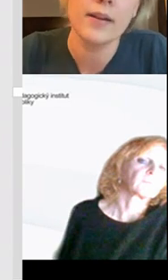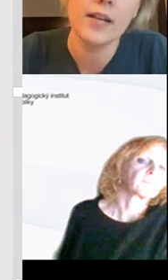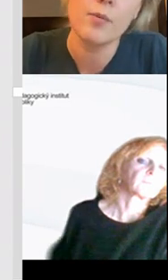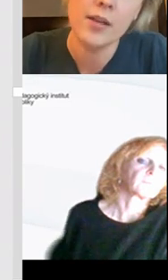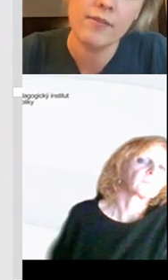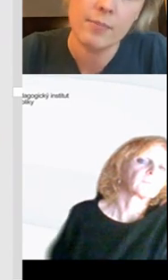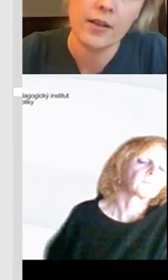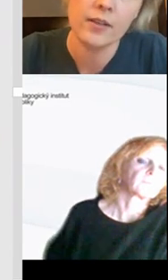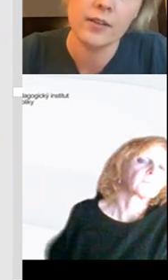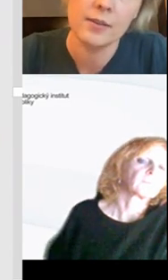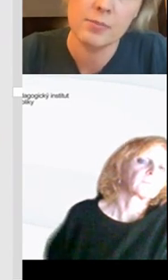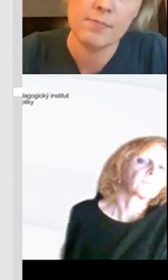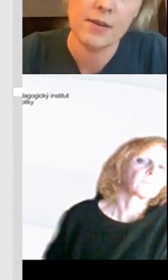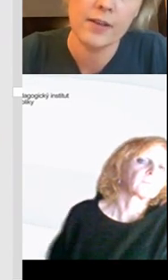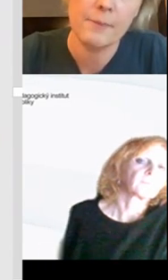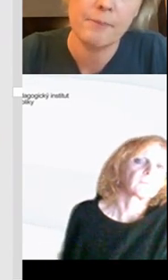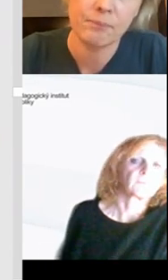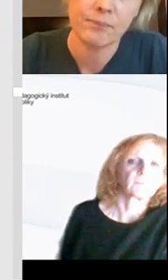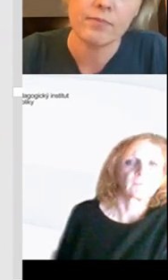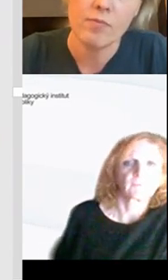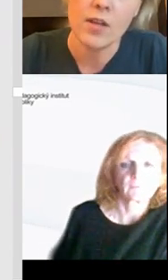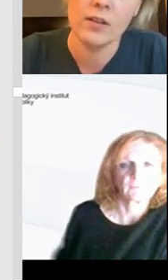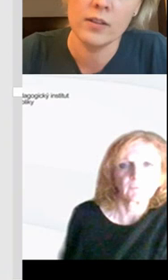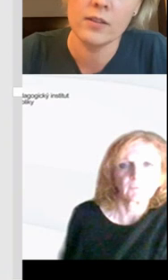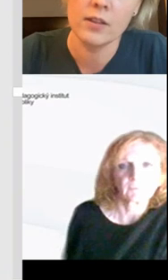jak by mohly vypadat nebo měly vypadat ty příspěvky